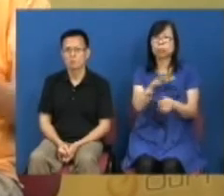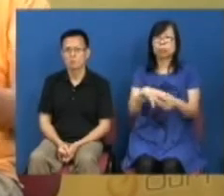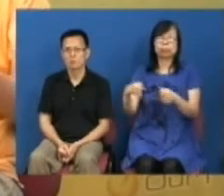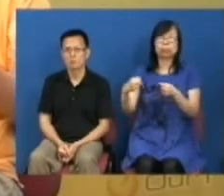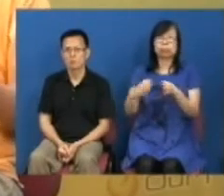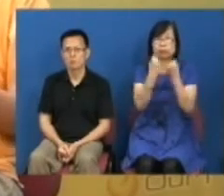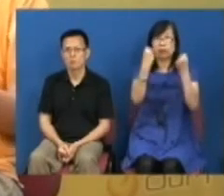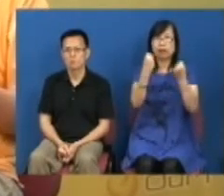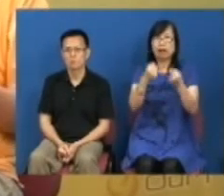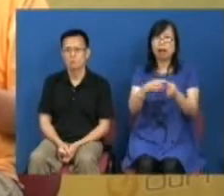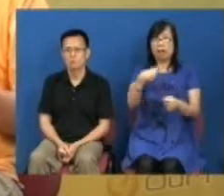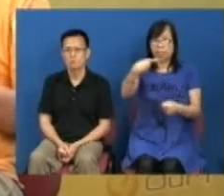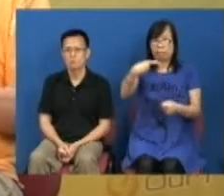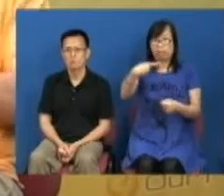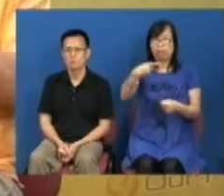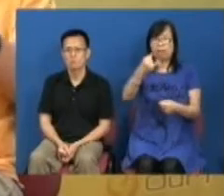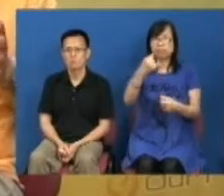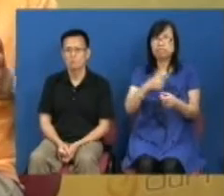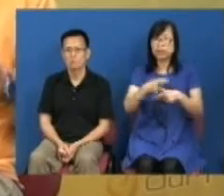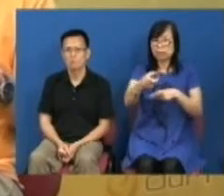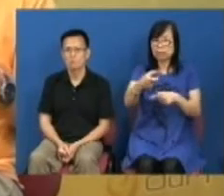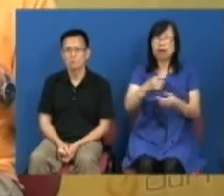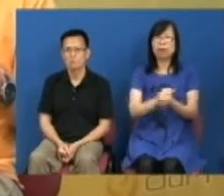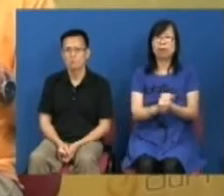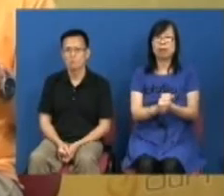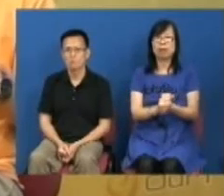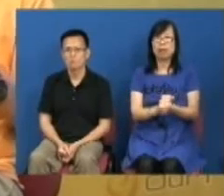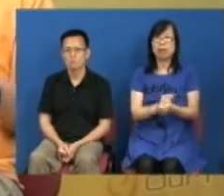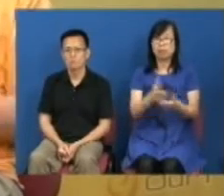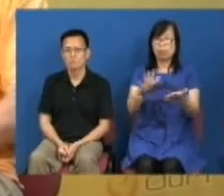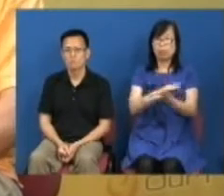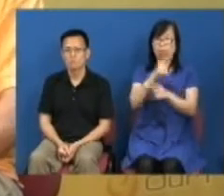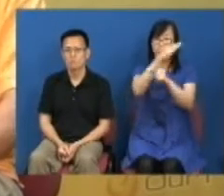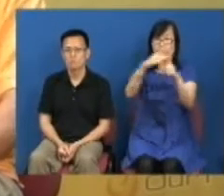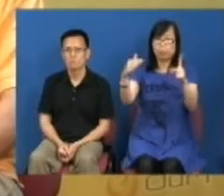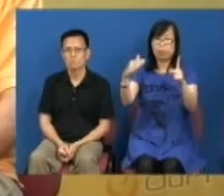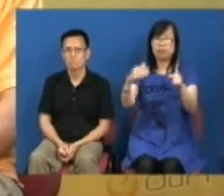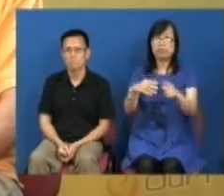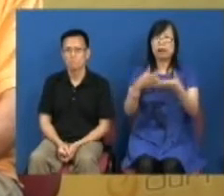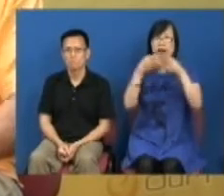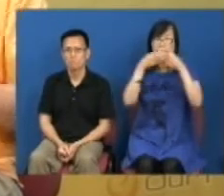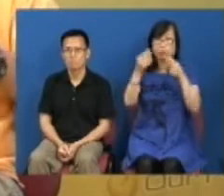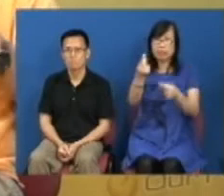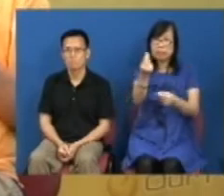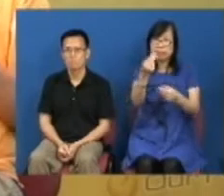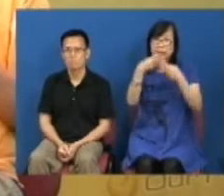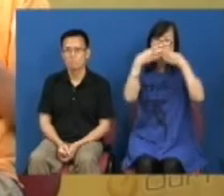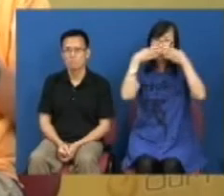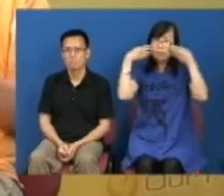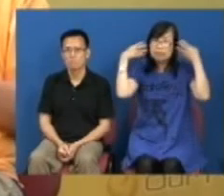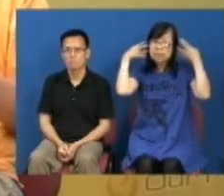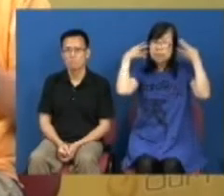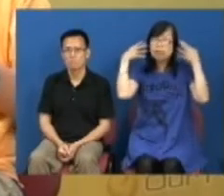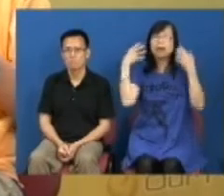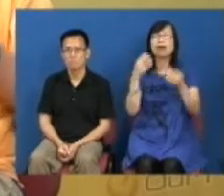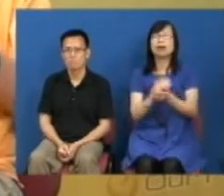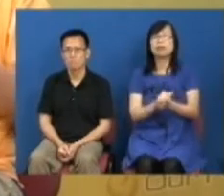有负资产的问题再早之前的半年就有沙士示弱还有就是沙士